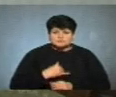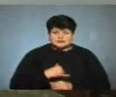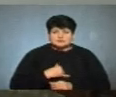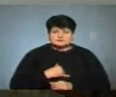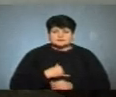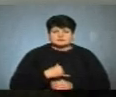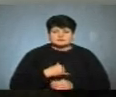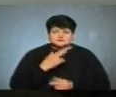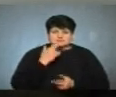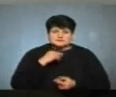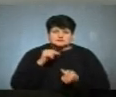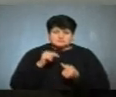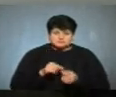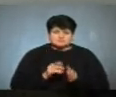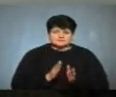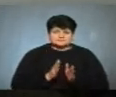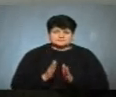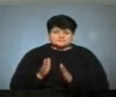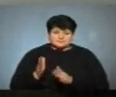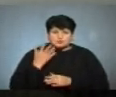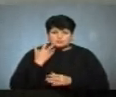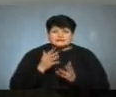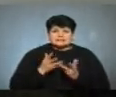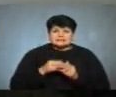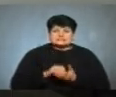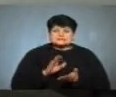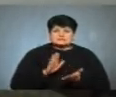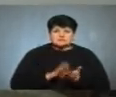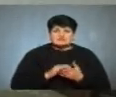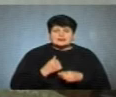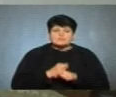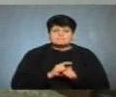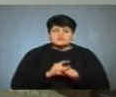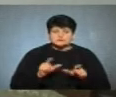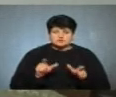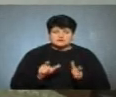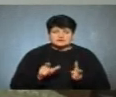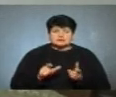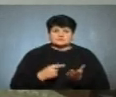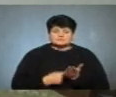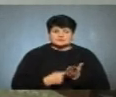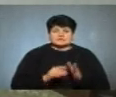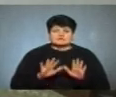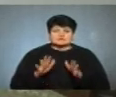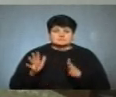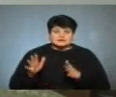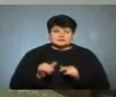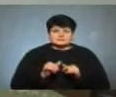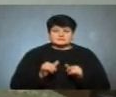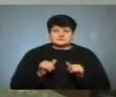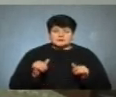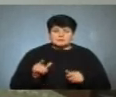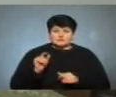тенденція, коли кількість зареєстрованих лабораторно підтверджених випадків наростає з